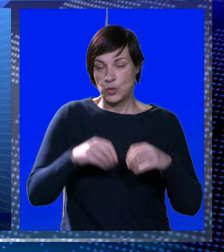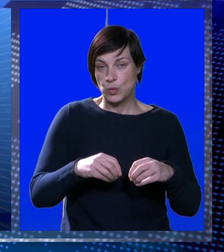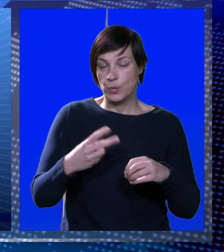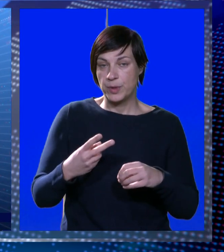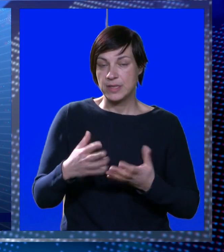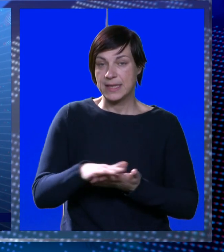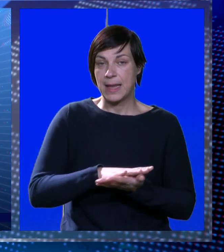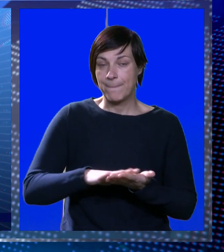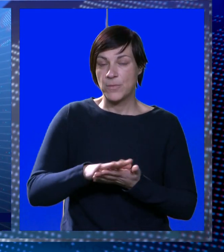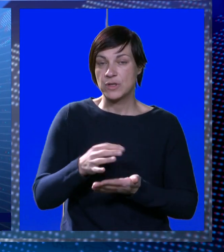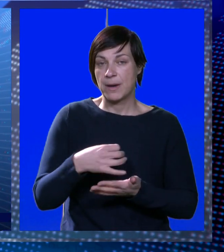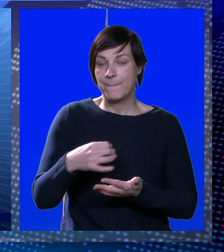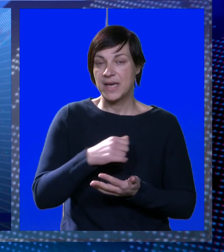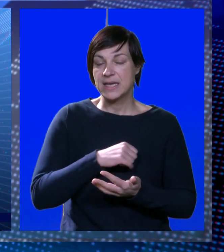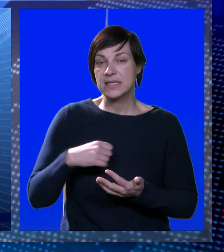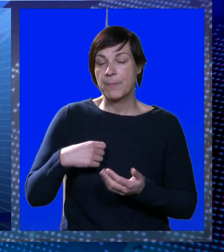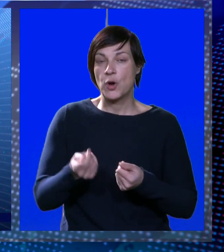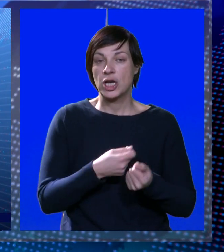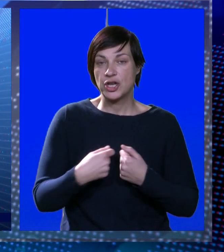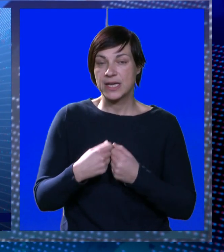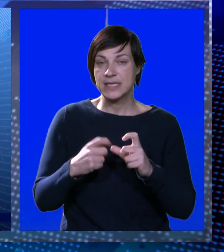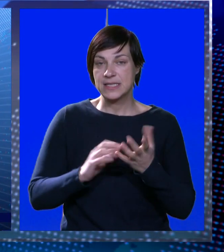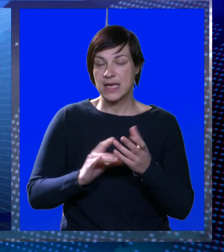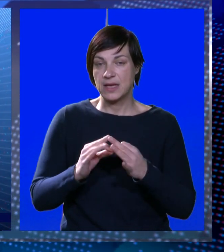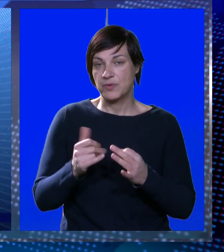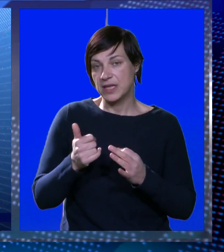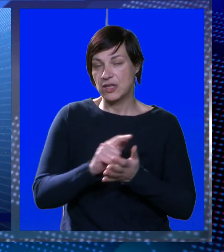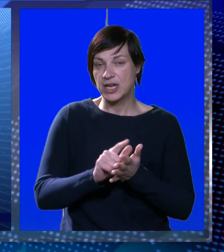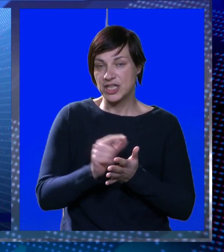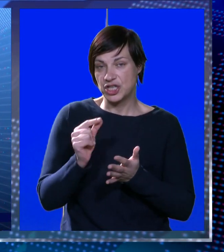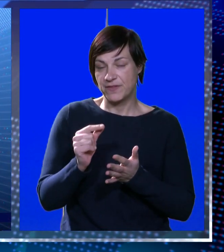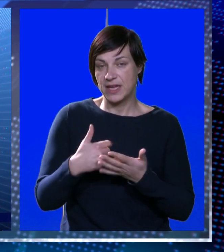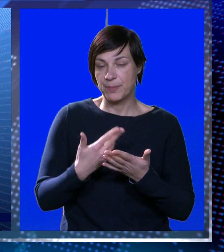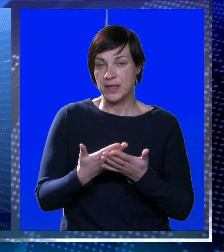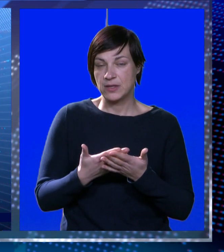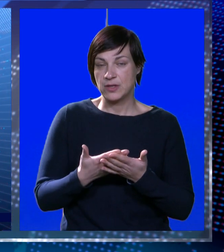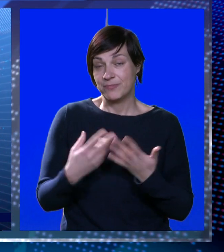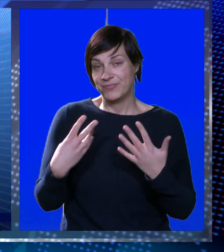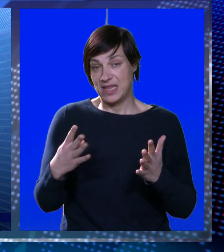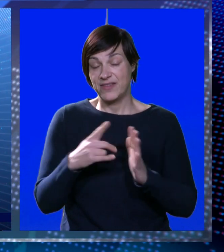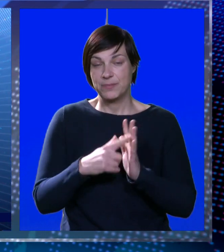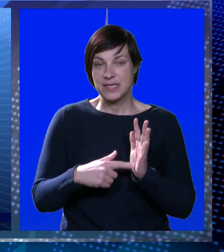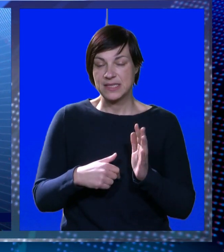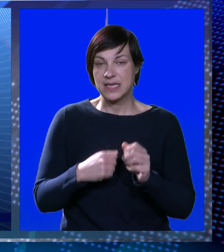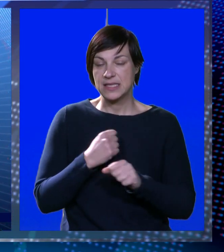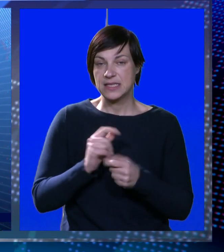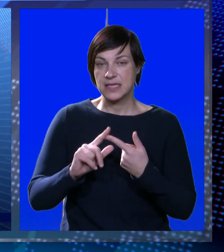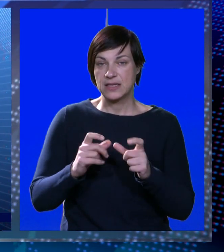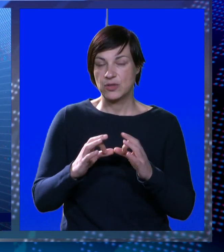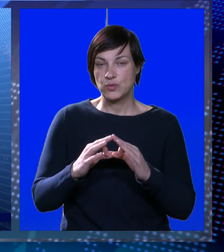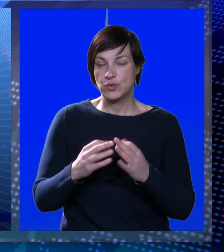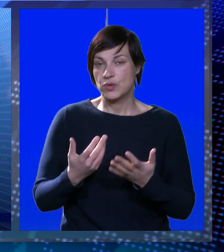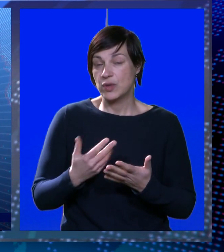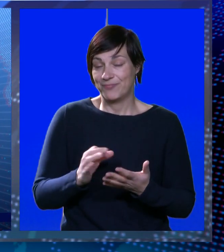drugu placu. Na prostoru parka u Gružu su se mogli organizirati sajmovi koji traju jedan kraći period. Ipak pričamo o periodu 9 mjeseci. Gruž